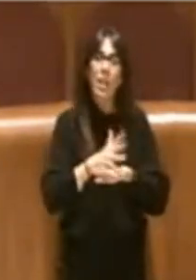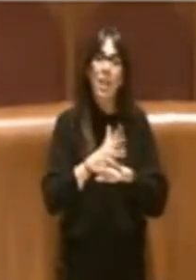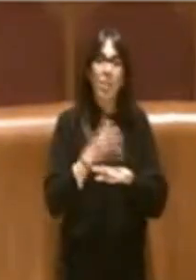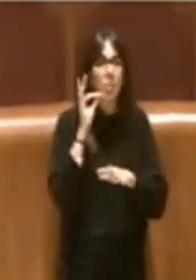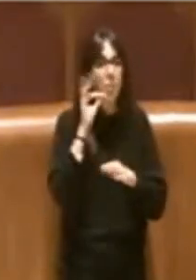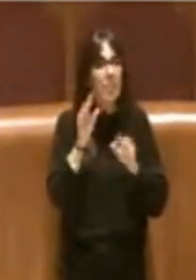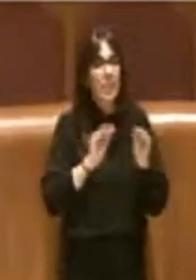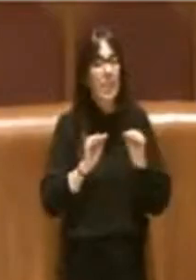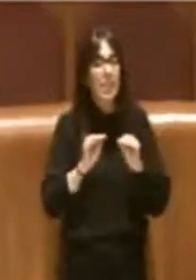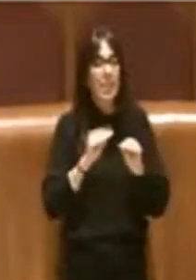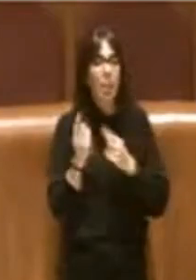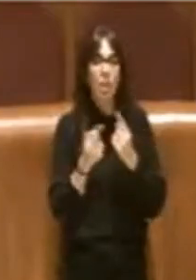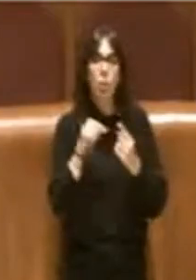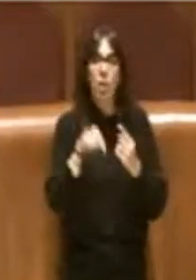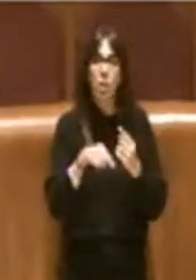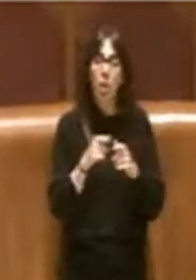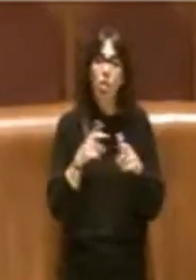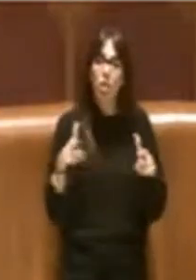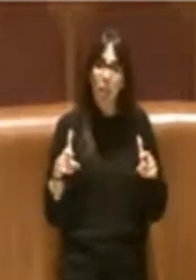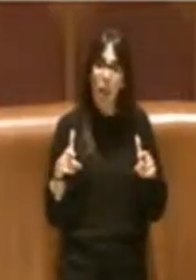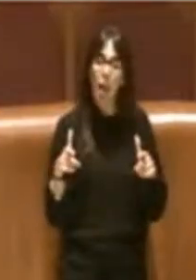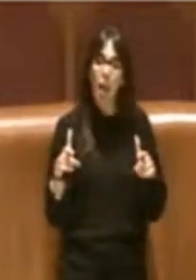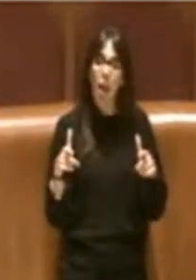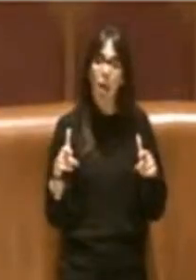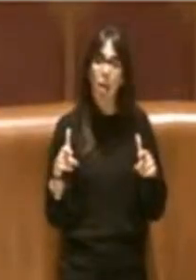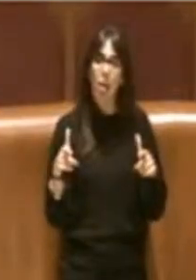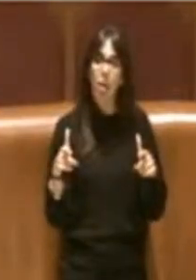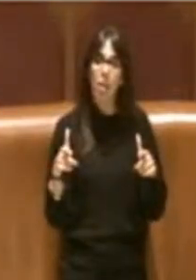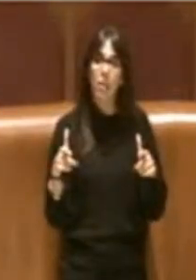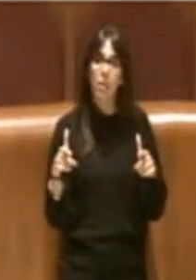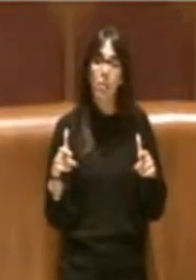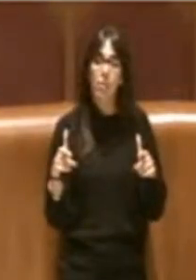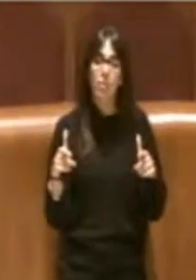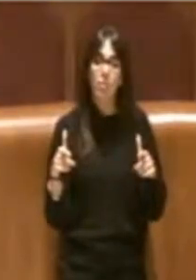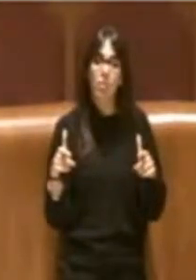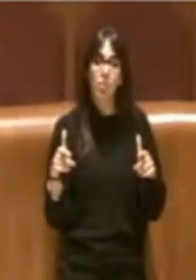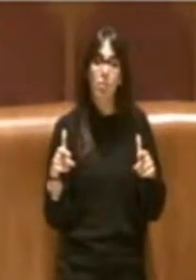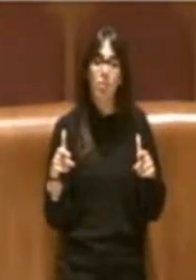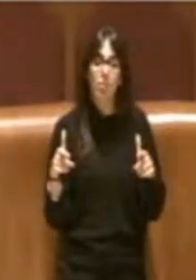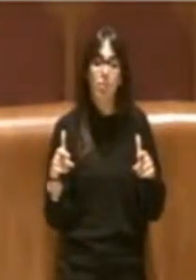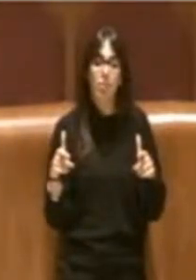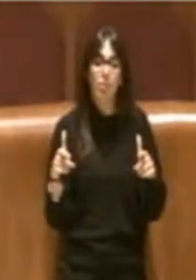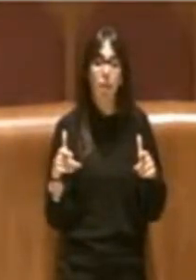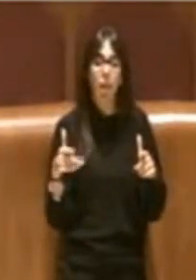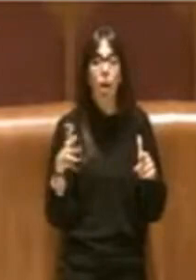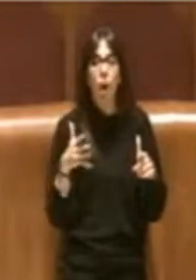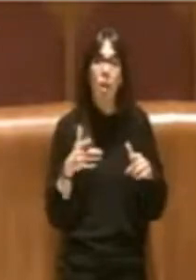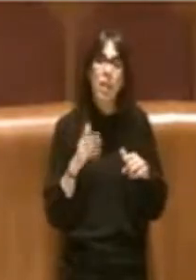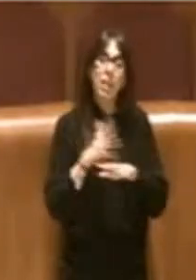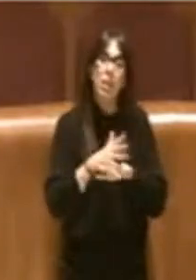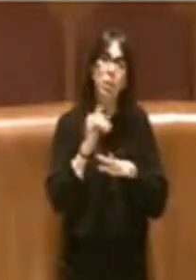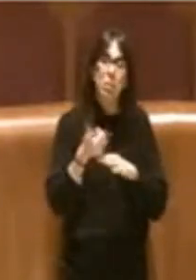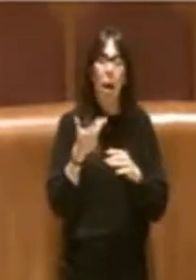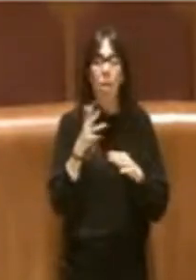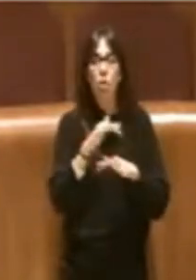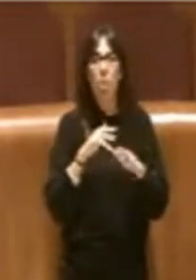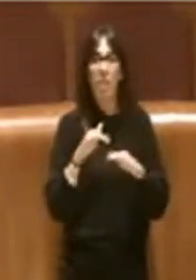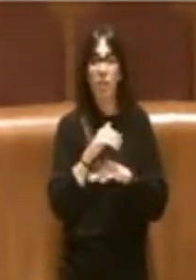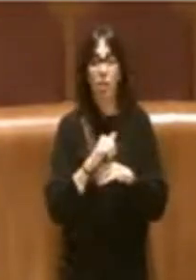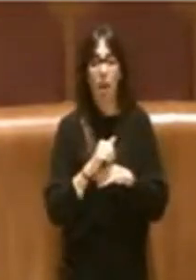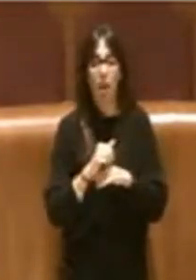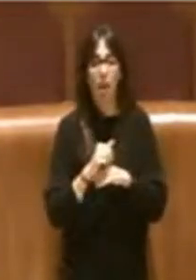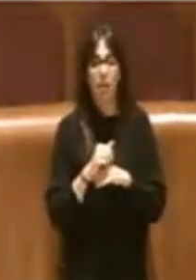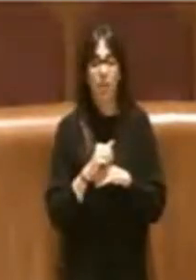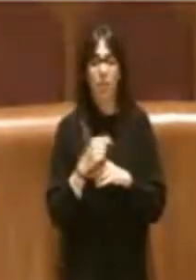città lo ha fatto diciamo così forse superficialmente leggo un